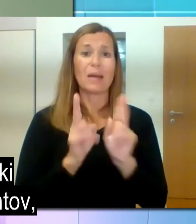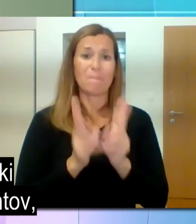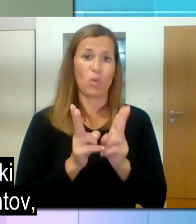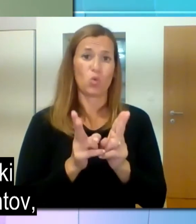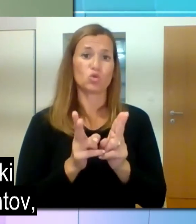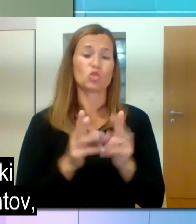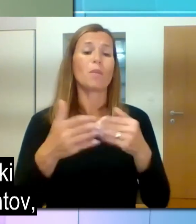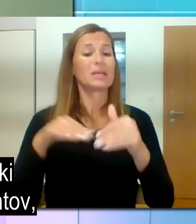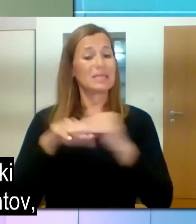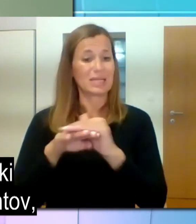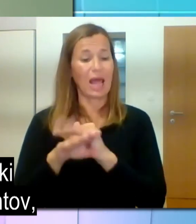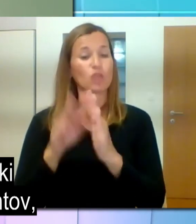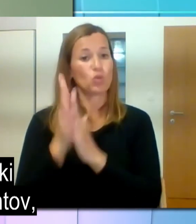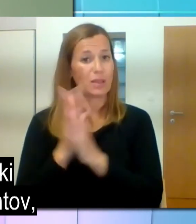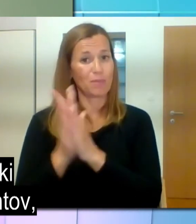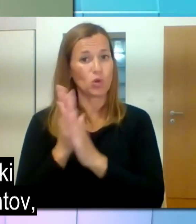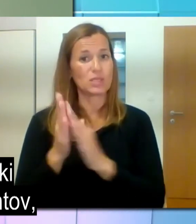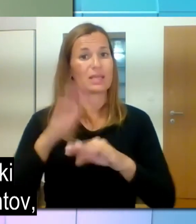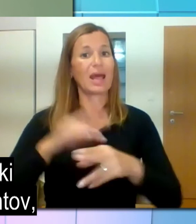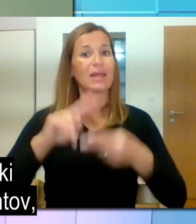invalida delodajalec poda vlogo,